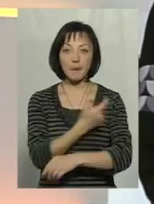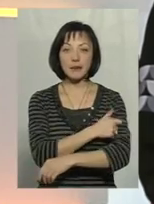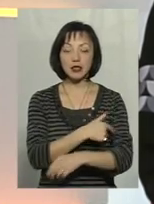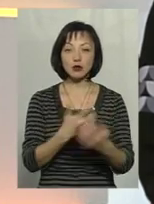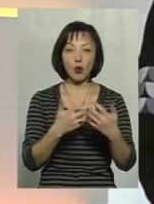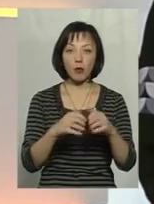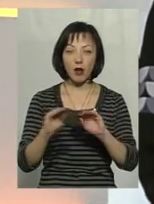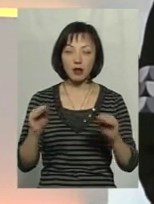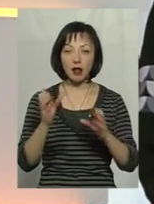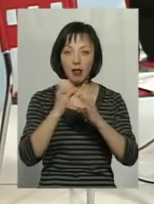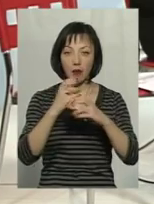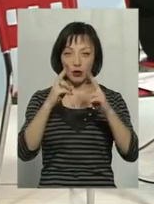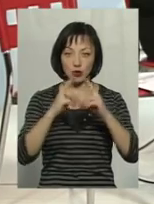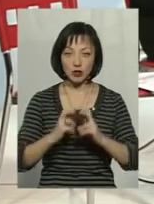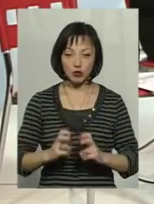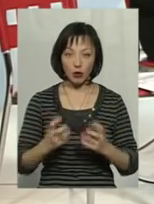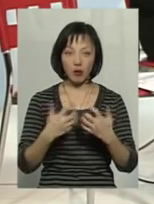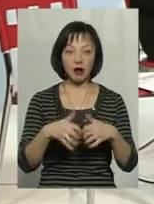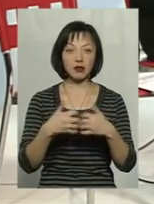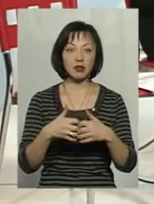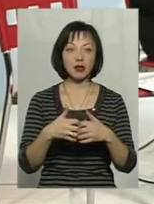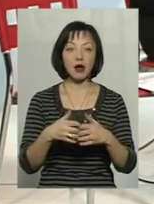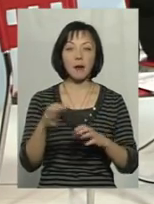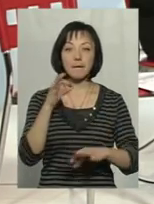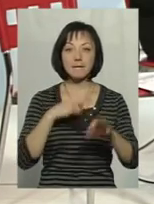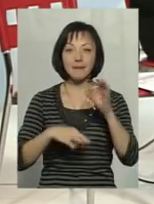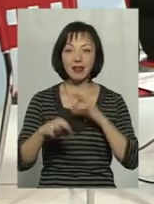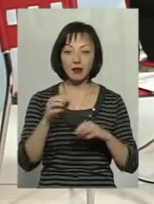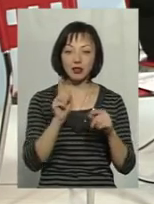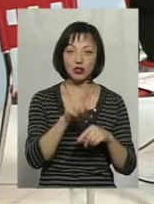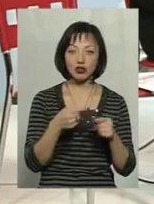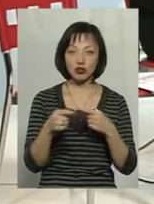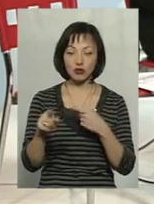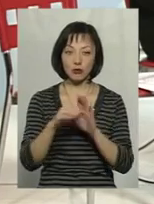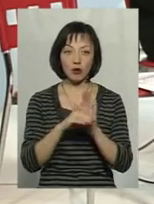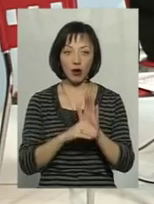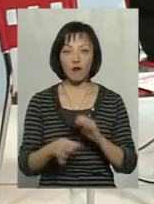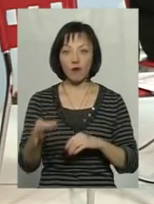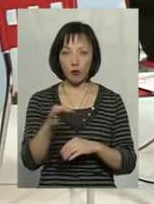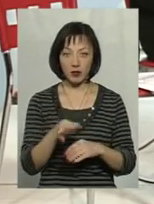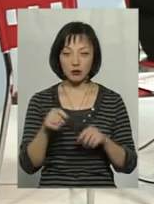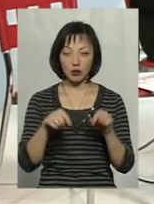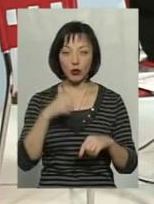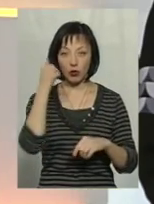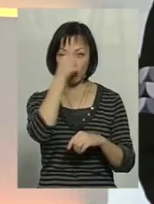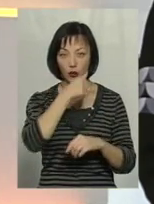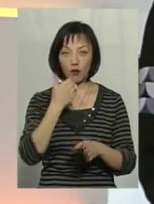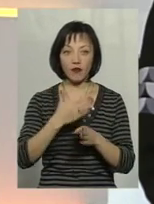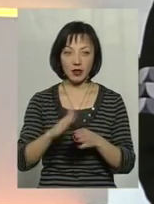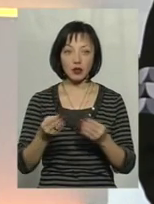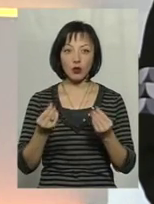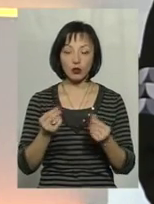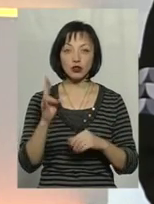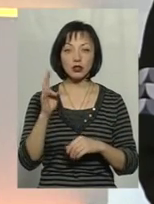обладнання, лабораторно-діагностичного обладнання, медикаментів на ті чи інші програми. Зокрема, в області цього року виділені